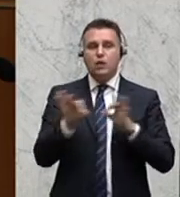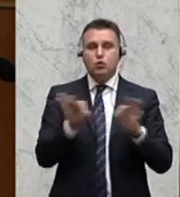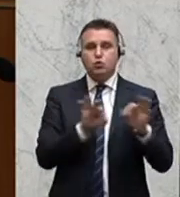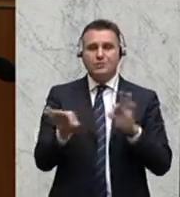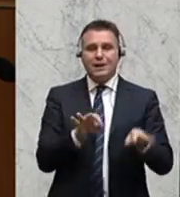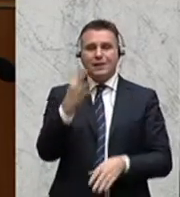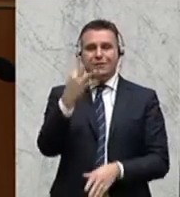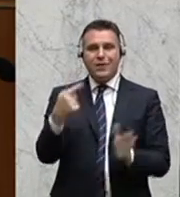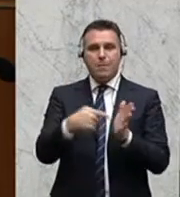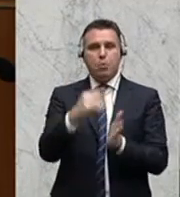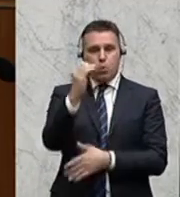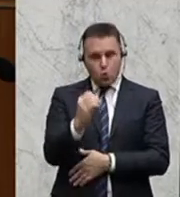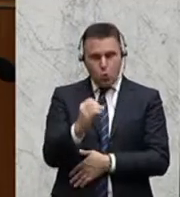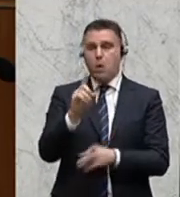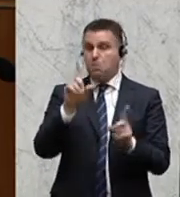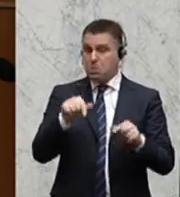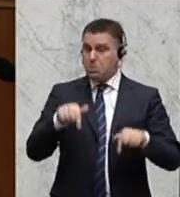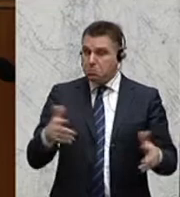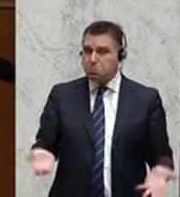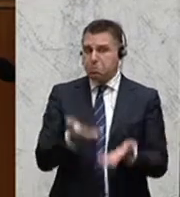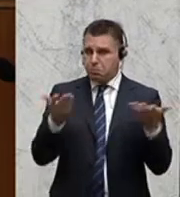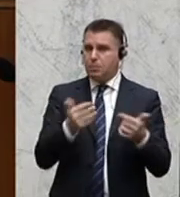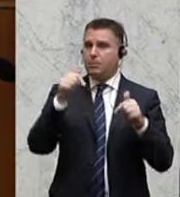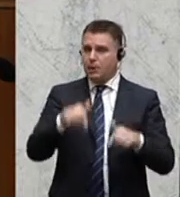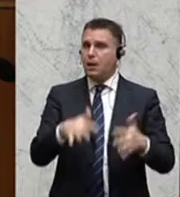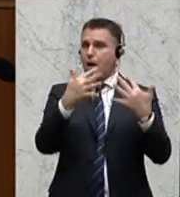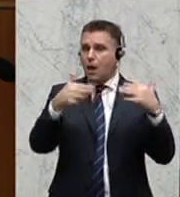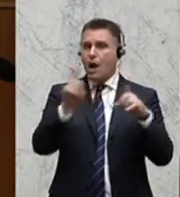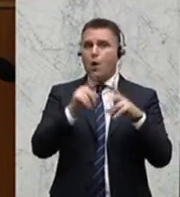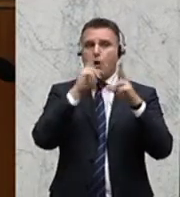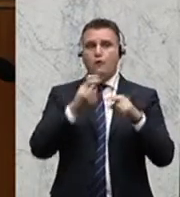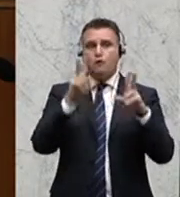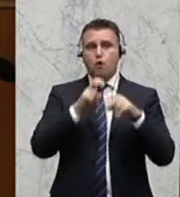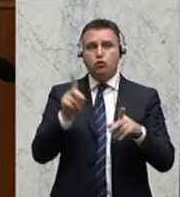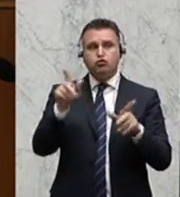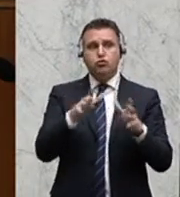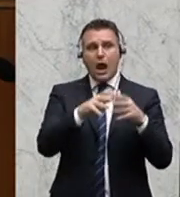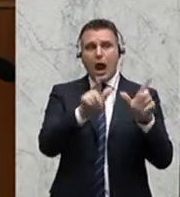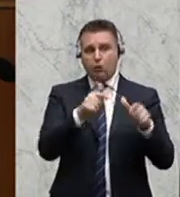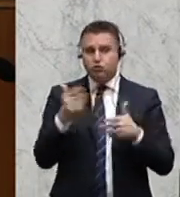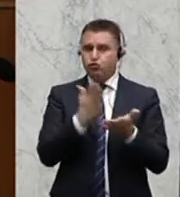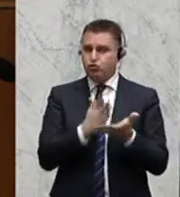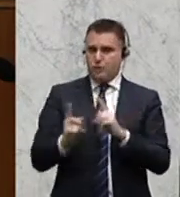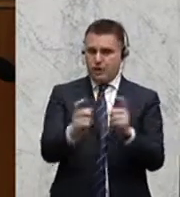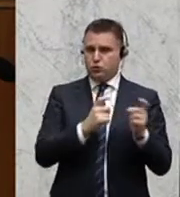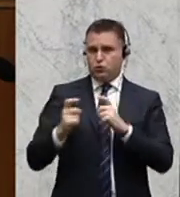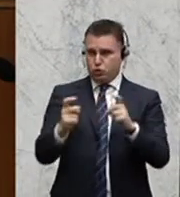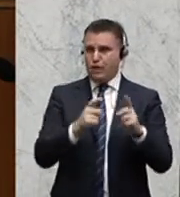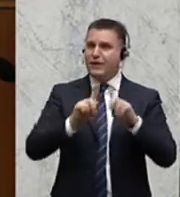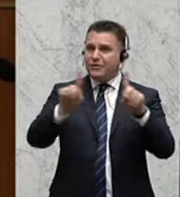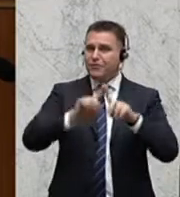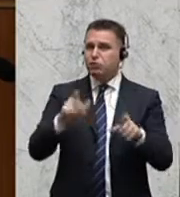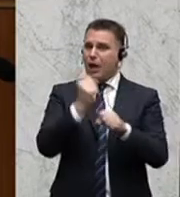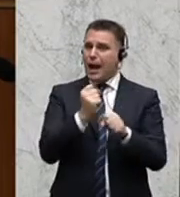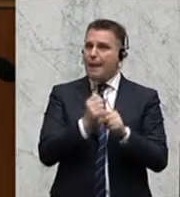riesengroßes Thema, das wir hier auch im Hohen Haus, im Parlament und auch im Forschungsausschuss intensiv miteinander diskutieren, wo es auch Arbeitsgruppen gibt,